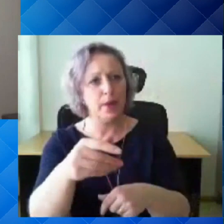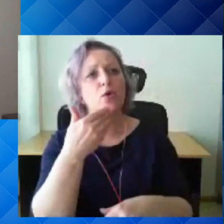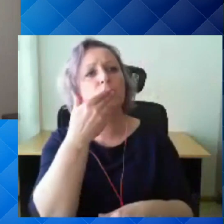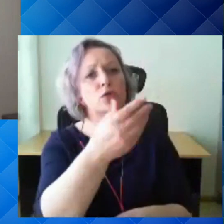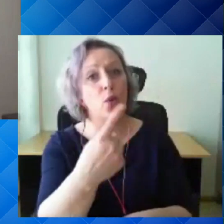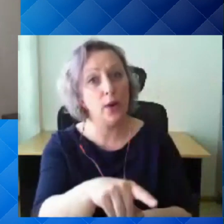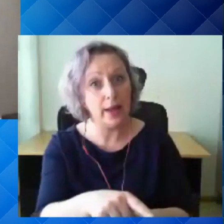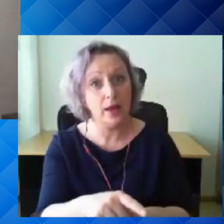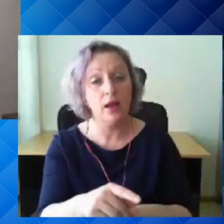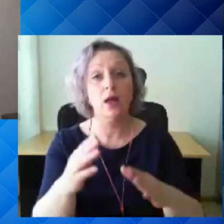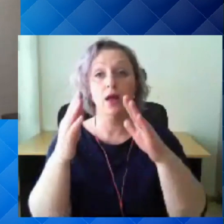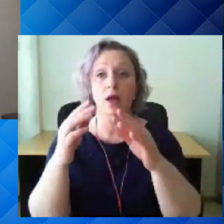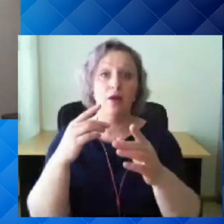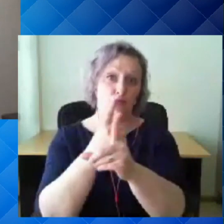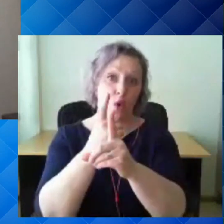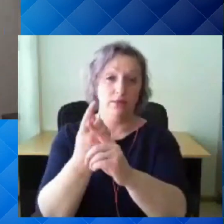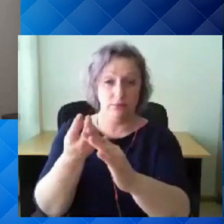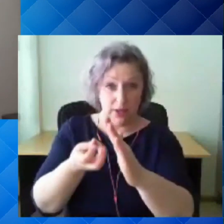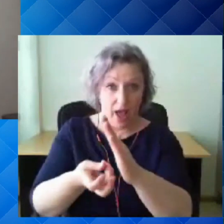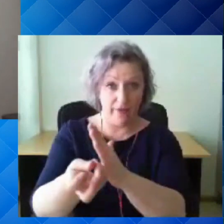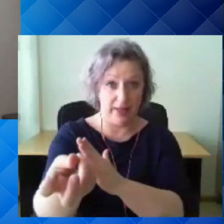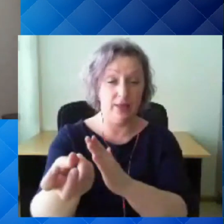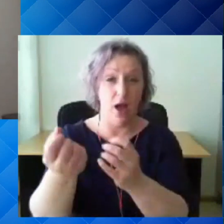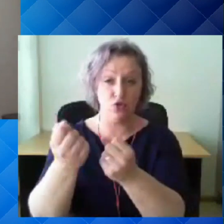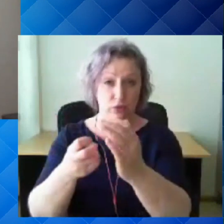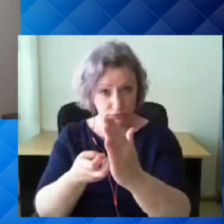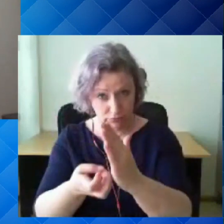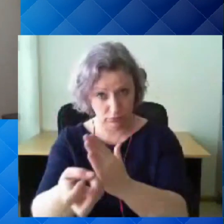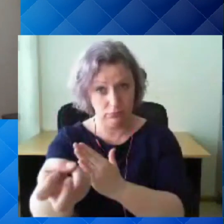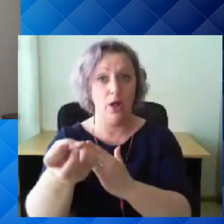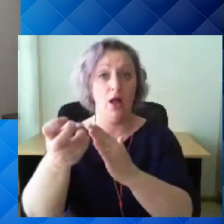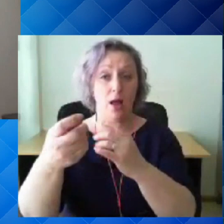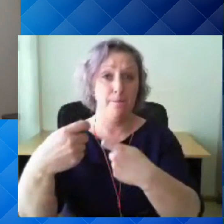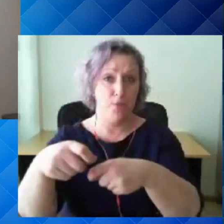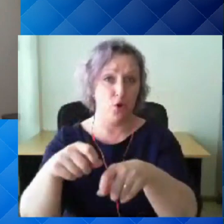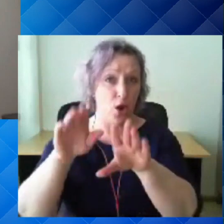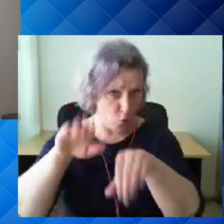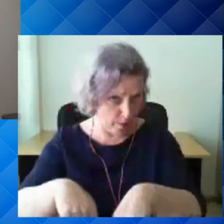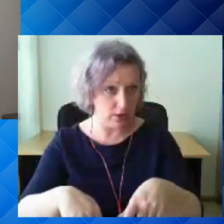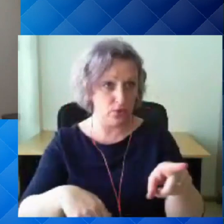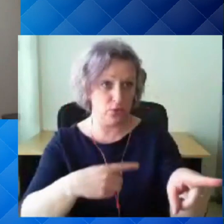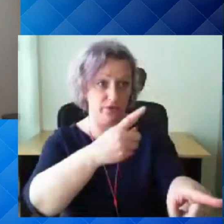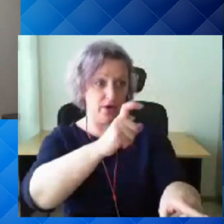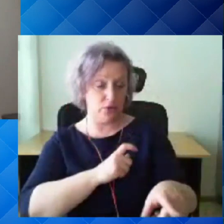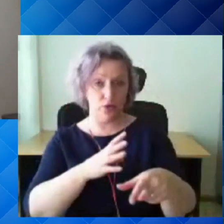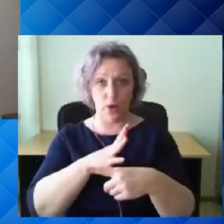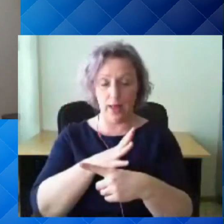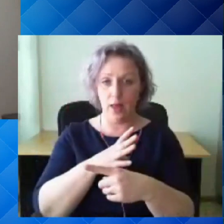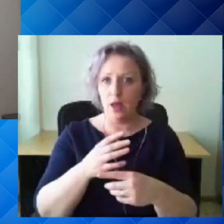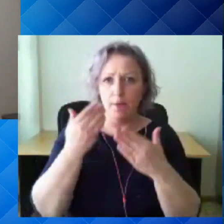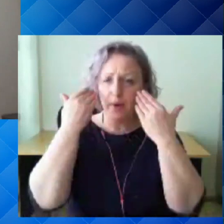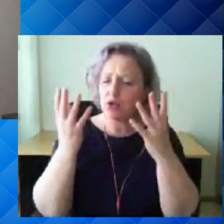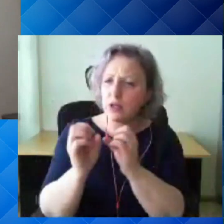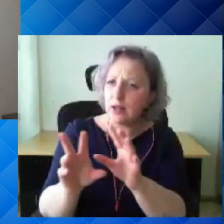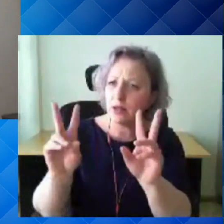drive-in on lubatud. Ja kuna ma ei osanud ka rohkem selgitada, siis palusin see sama